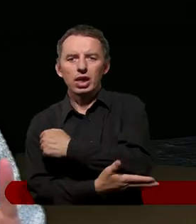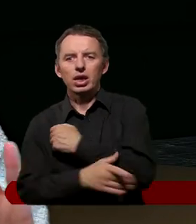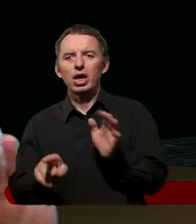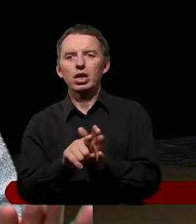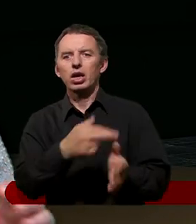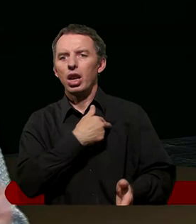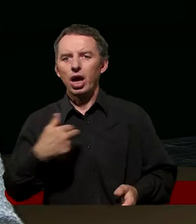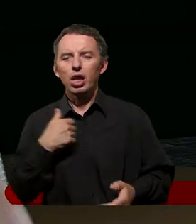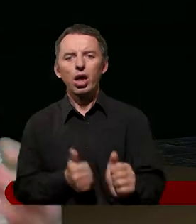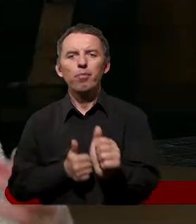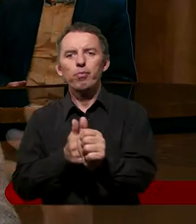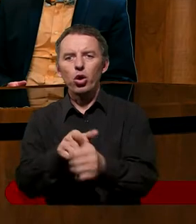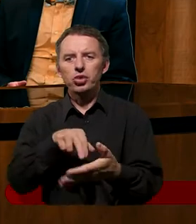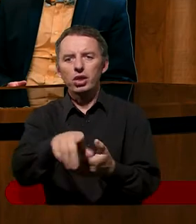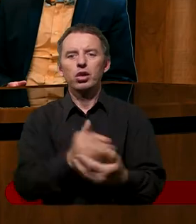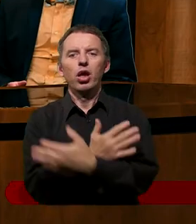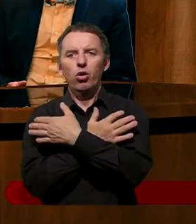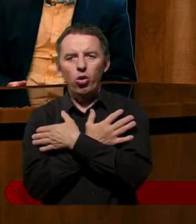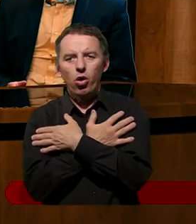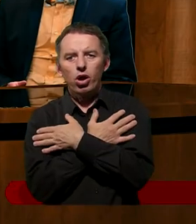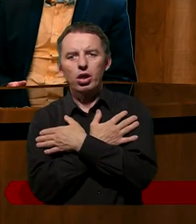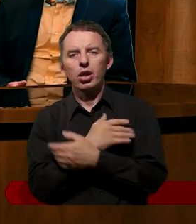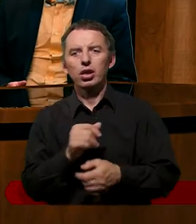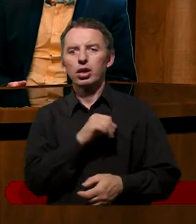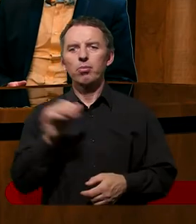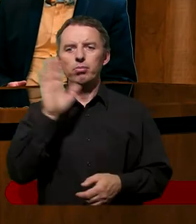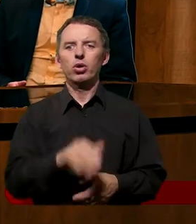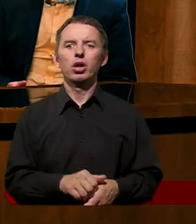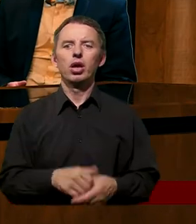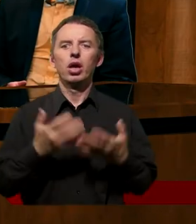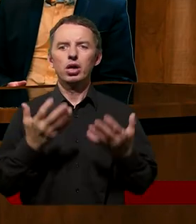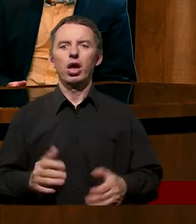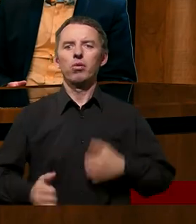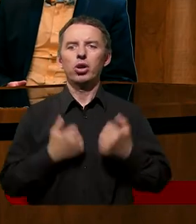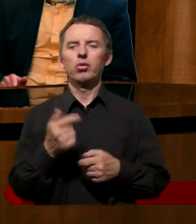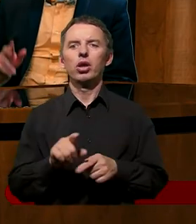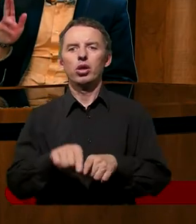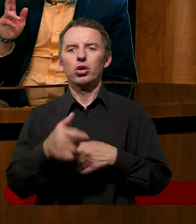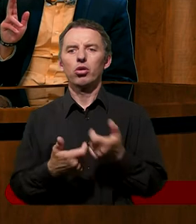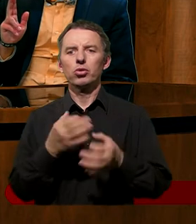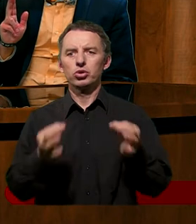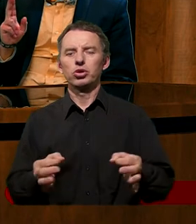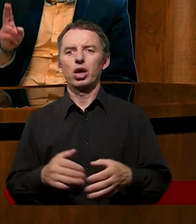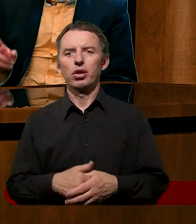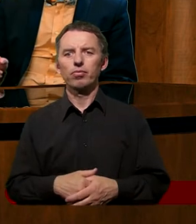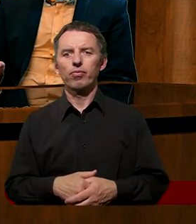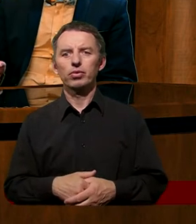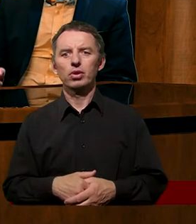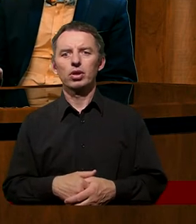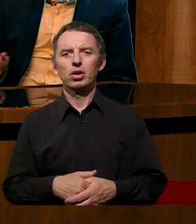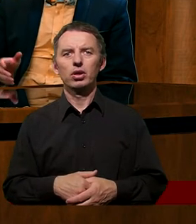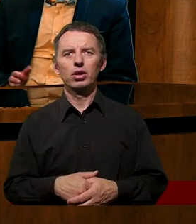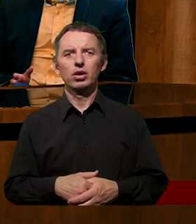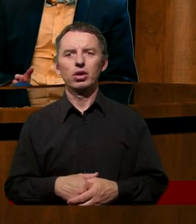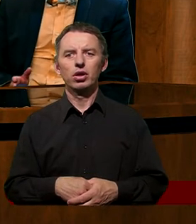zamiast z podejściem ja go kocham i po prostu chcę mu pomóc, to wtedy robimy się tak jak ci faryzeuszy. A propos zasad,